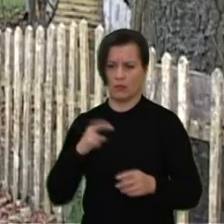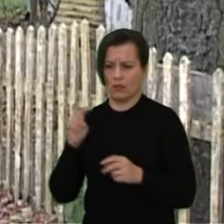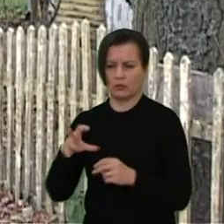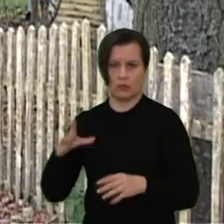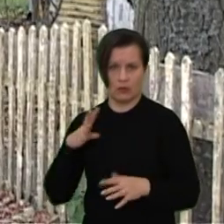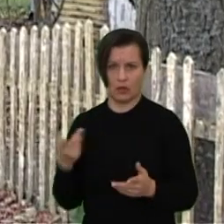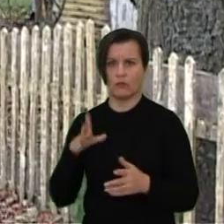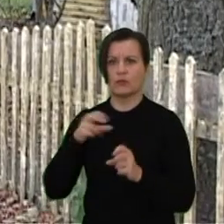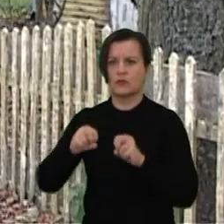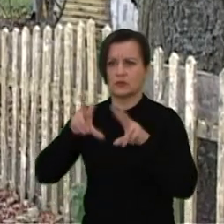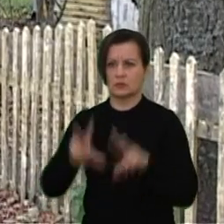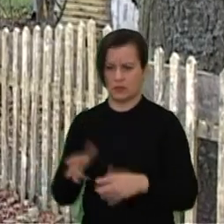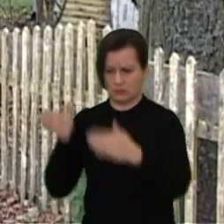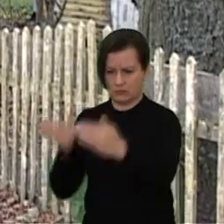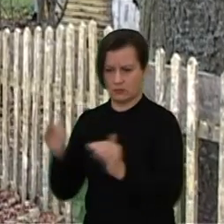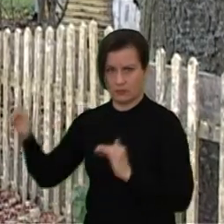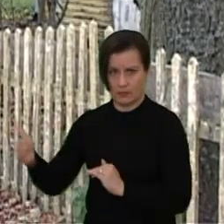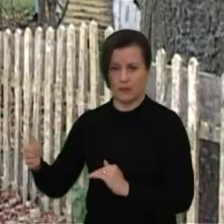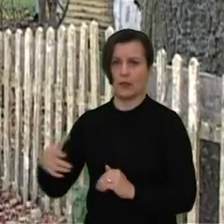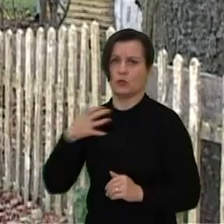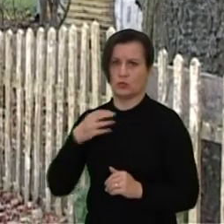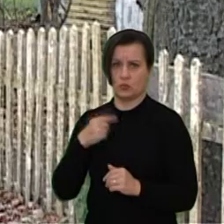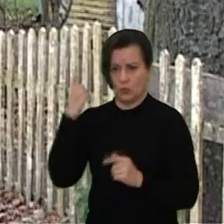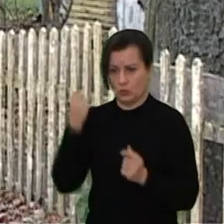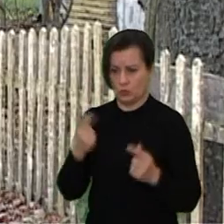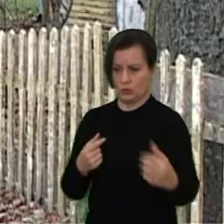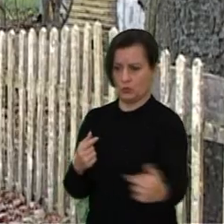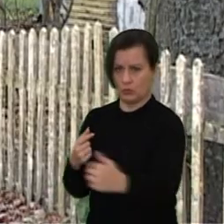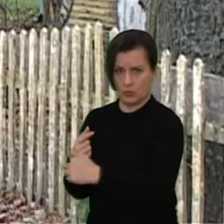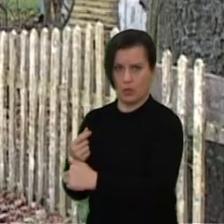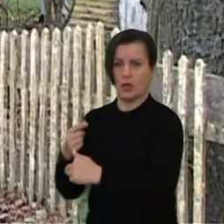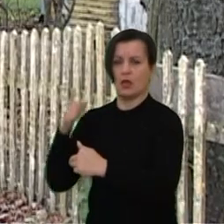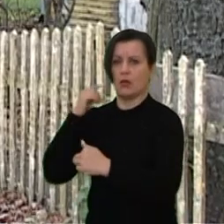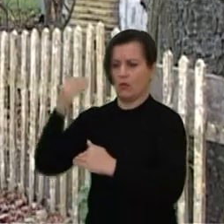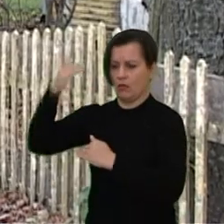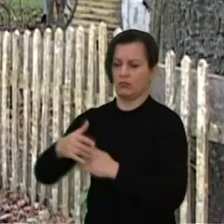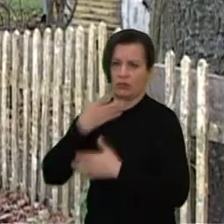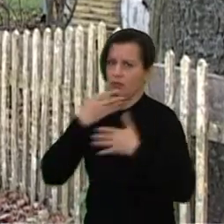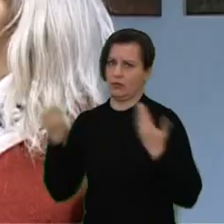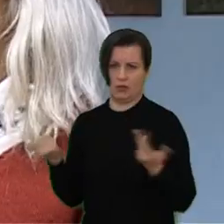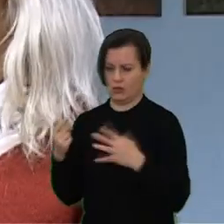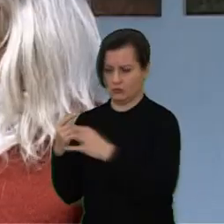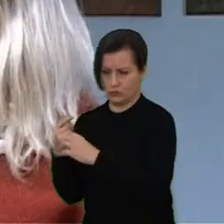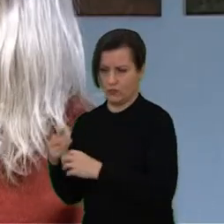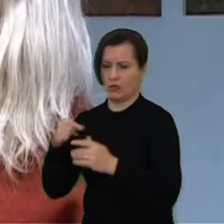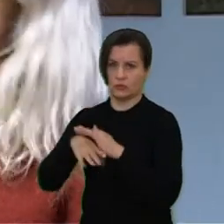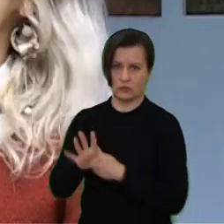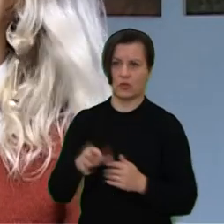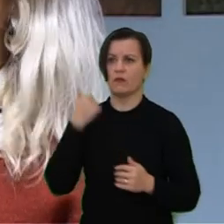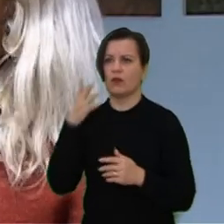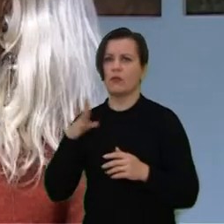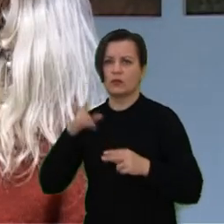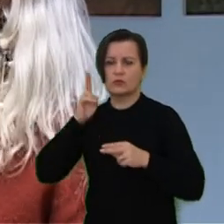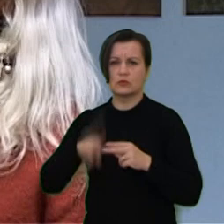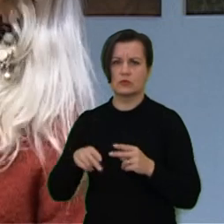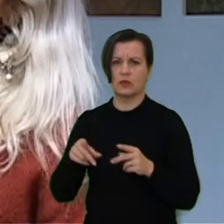Todėl buvo pasatytas speciali gaudiklę šunim pagauti, tačiau šunis jėja suėdė visą maistą, pasišalina iš jos, neužminiant specialaus laiptelio, kad gaudiklę